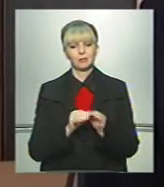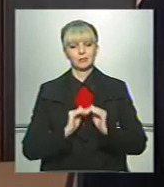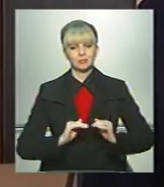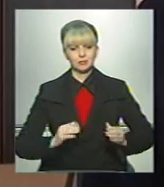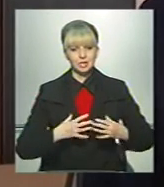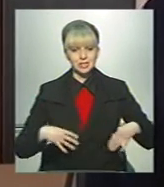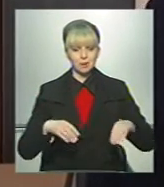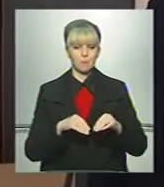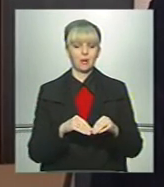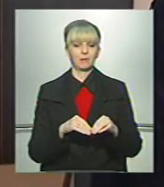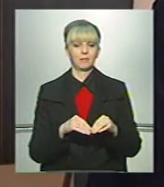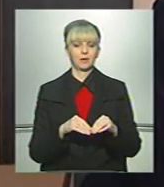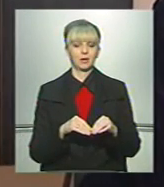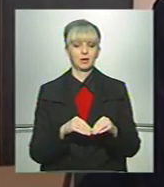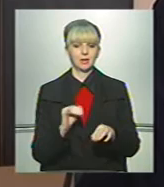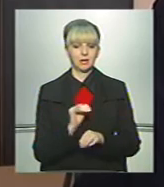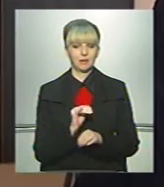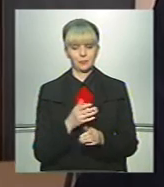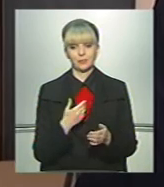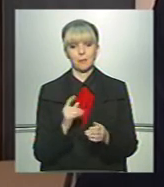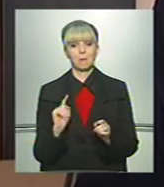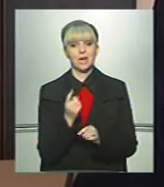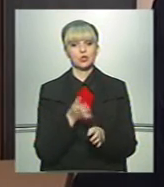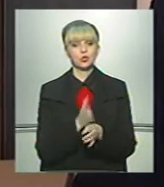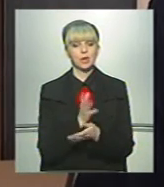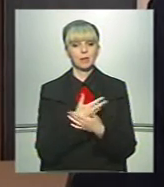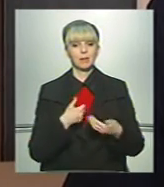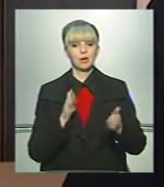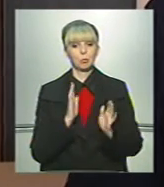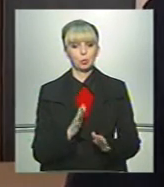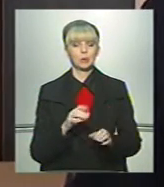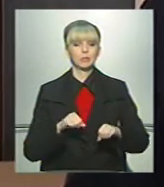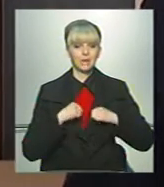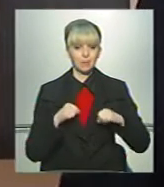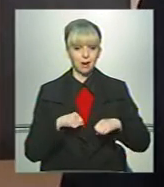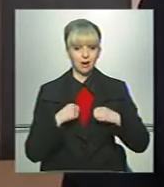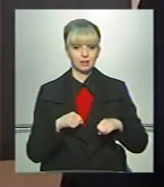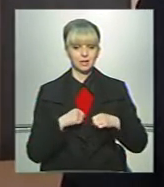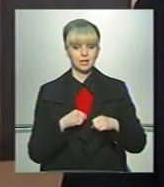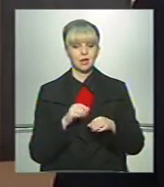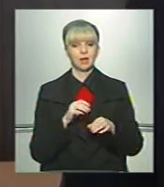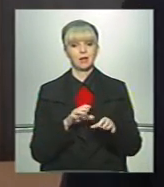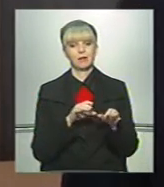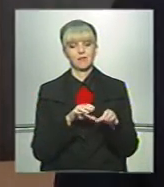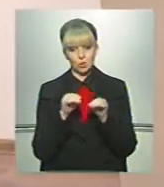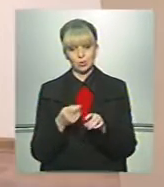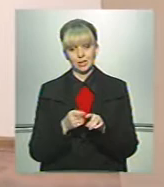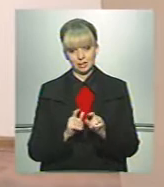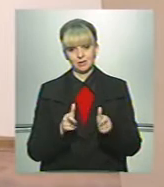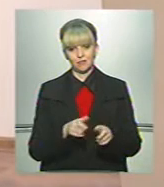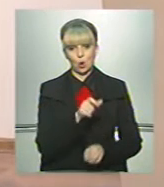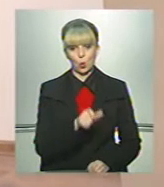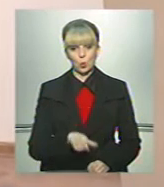багатодітними сім'ями. І на першу чергу ми будемо намагатися влаштувати таких людей».